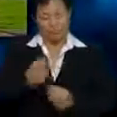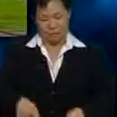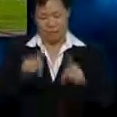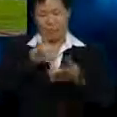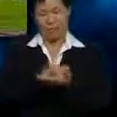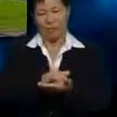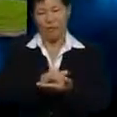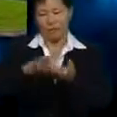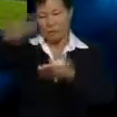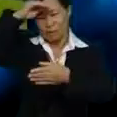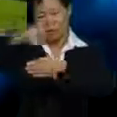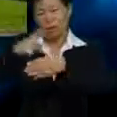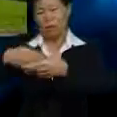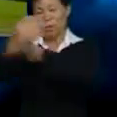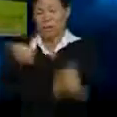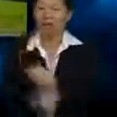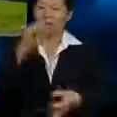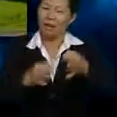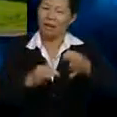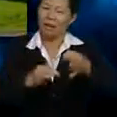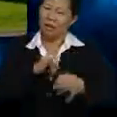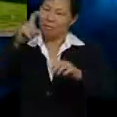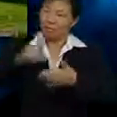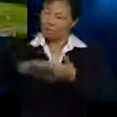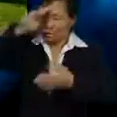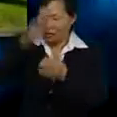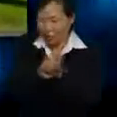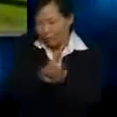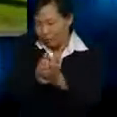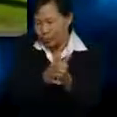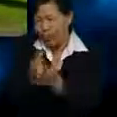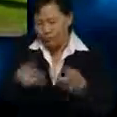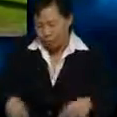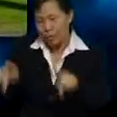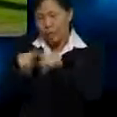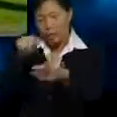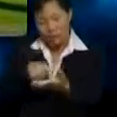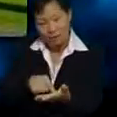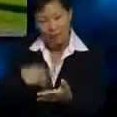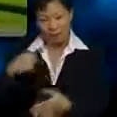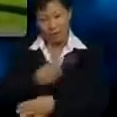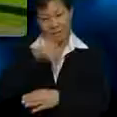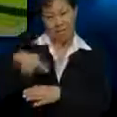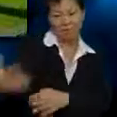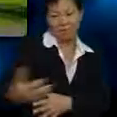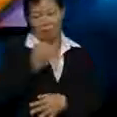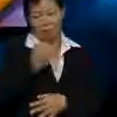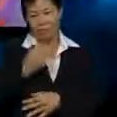belajar kat luar negara Kalau saya lah Saya mesti belajar bersungguh-sungguh Peluang macam ni Ialah yang kita kena rebut